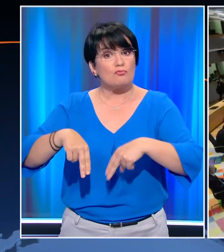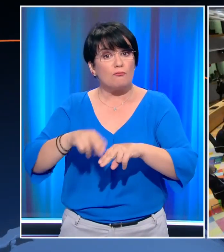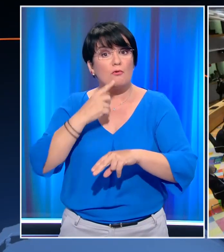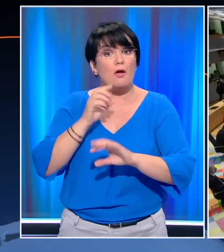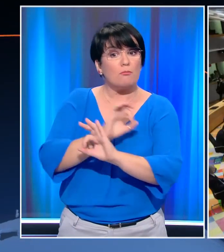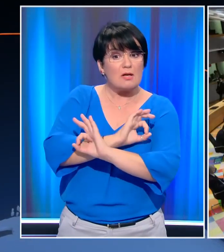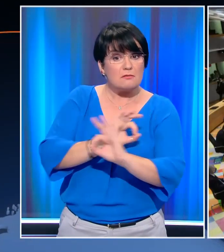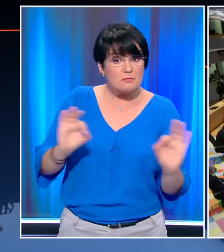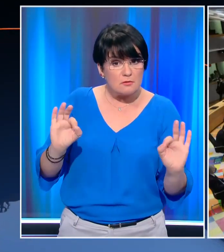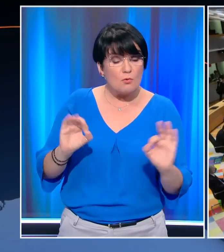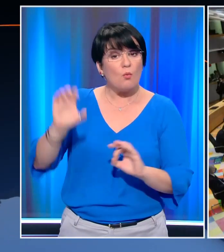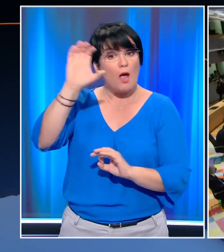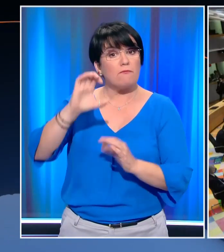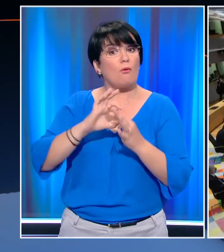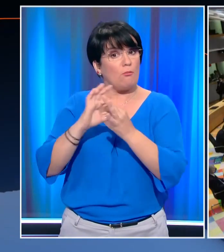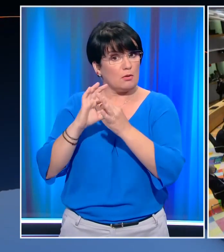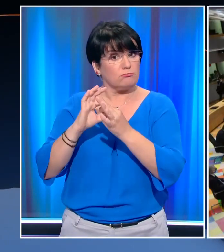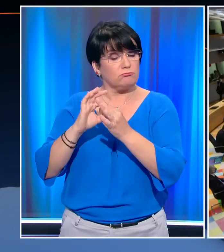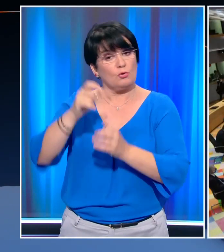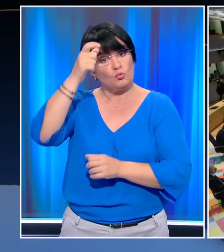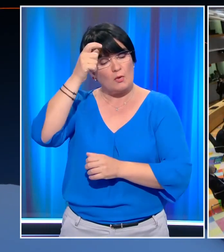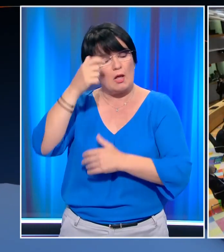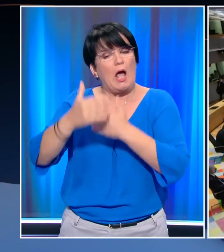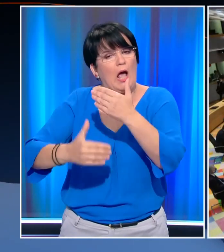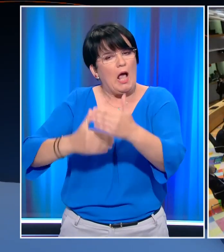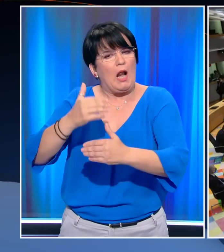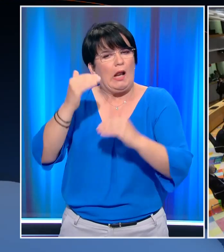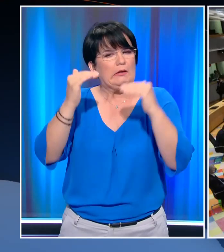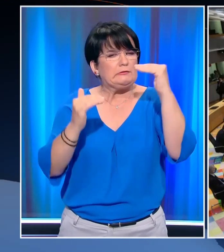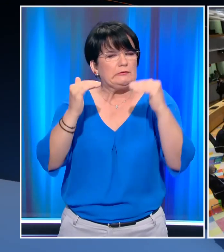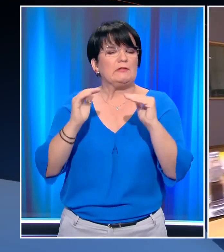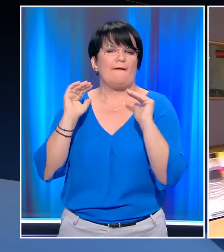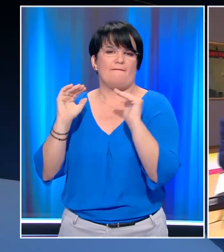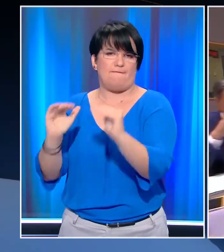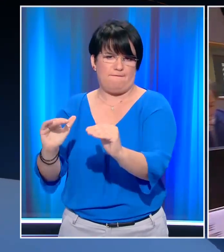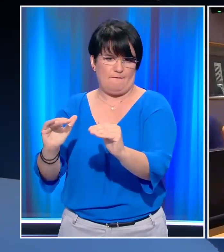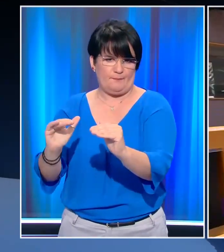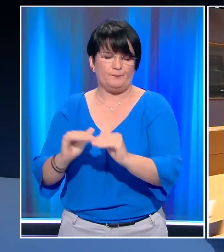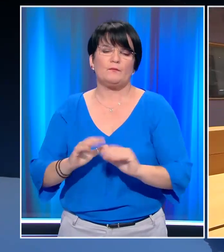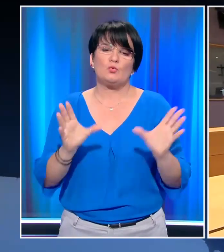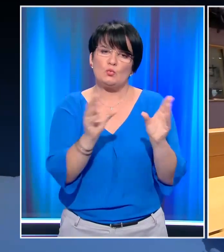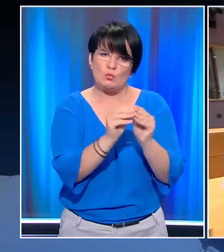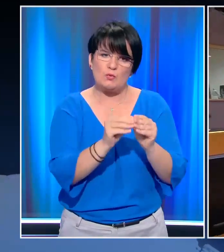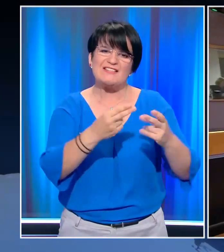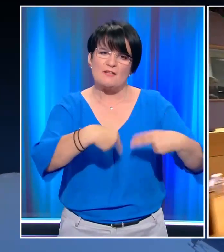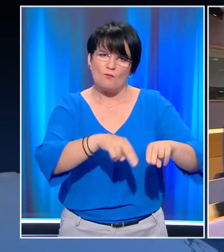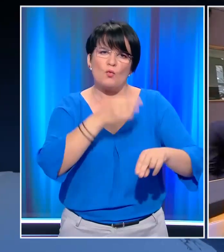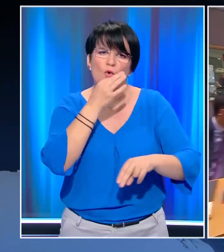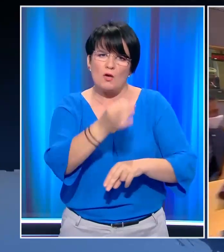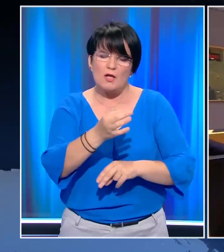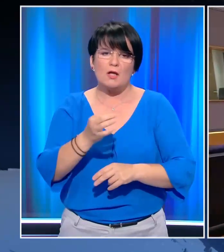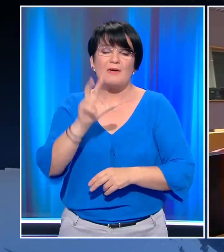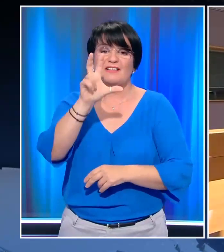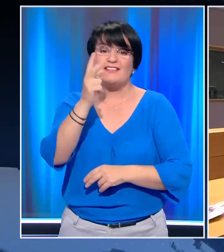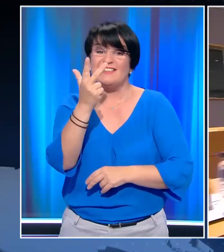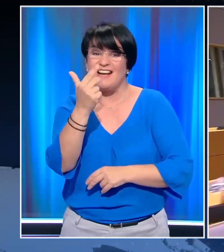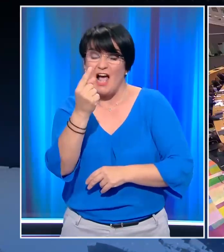ετοιμότητα της Ευρωπαϊκής Ένωσης να συνεργαστεί με την Τουρκία με σταδιακό, αναλογικό και αναστρέψιμο τρόπο. Σε αυτό το πλαίσιο το Συμβούλιο εισηγείται να δοθεί το ποσό των